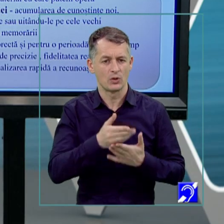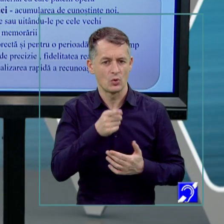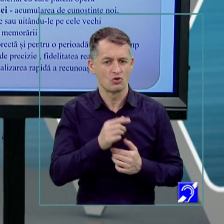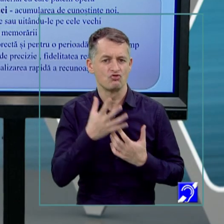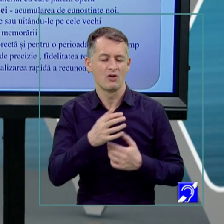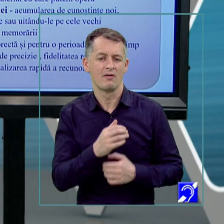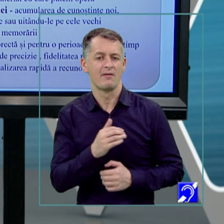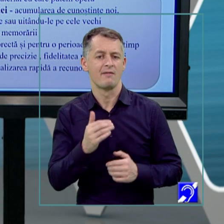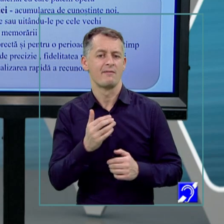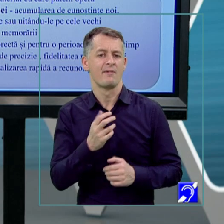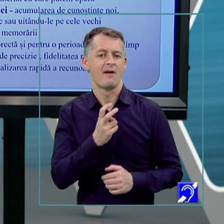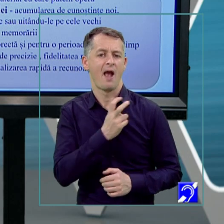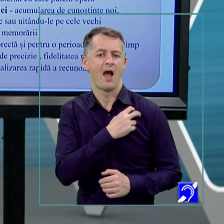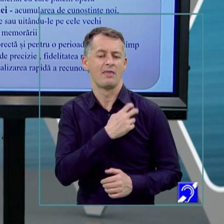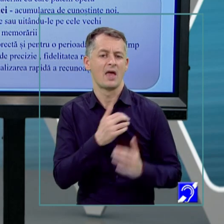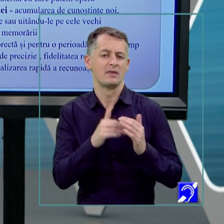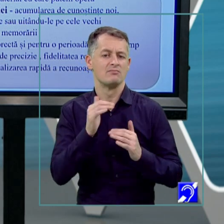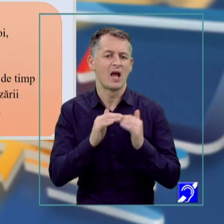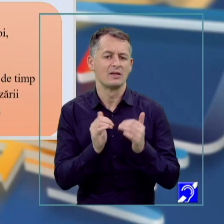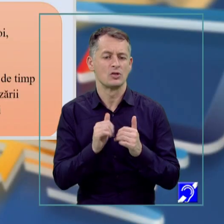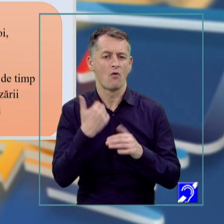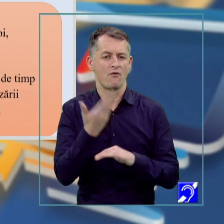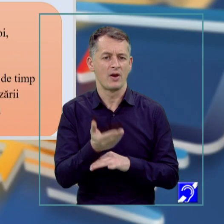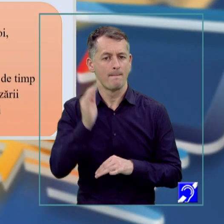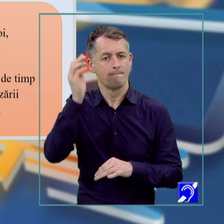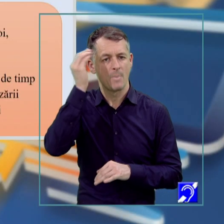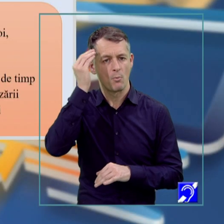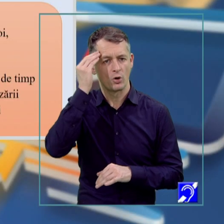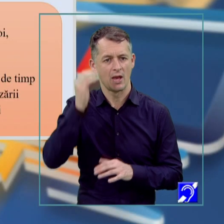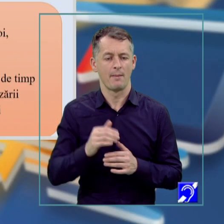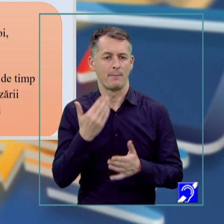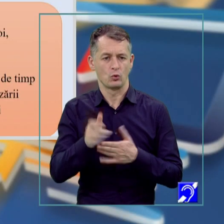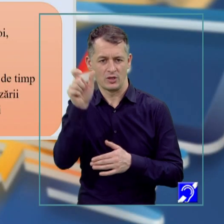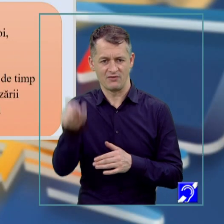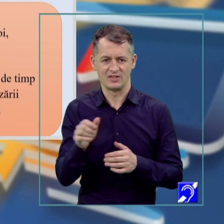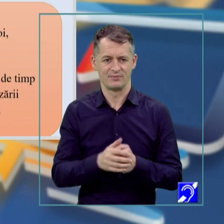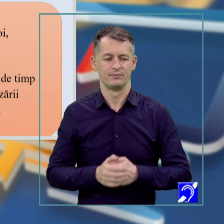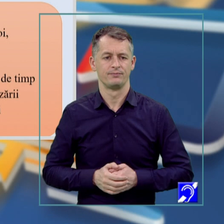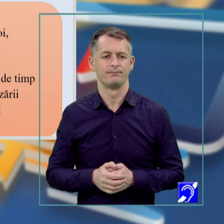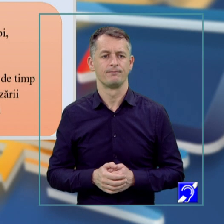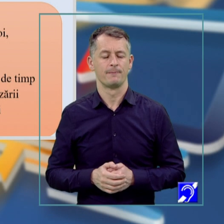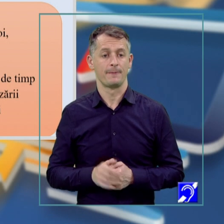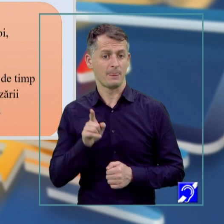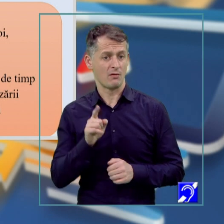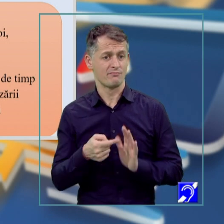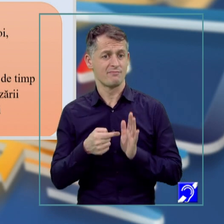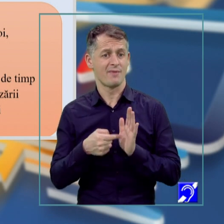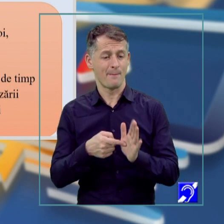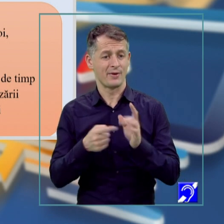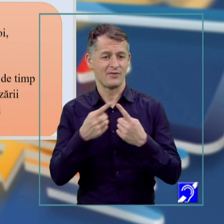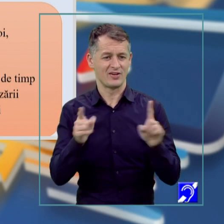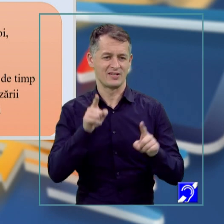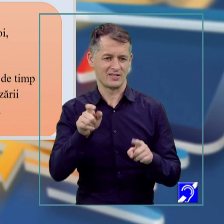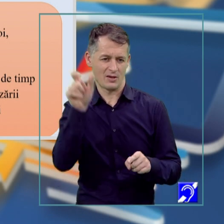calități oferă memoria indivizilor? Memoria se specializează și apar astfel aceste diferențe individuale între